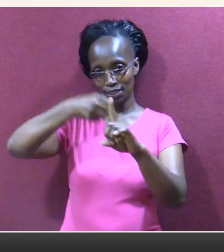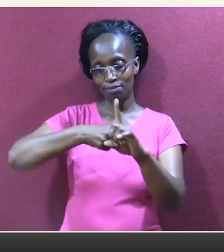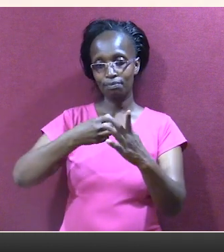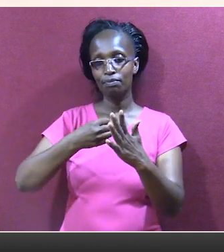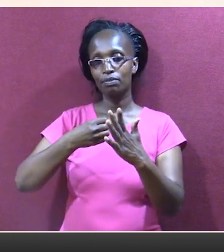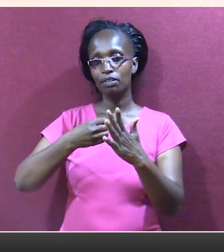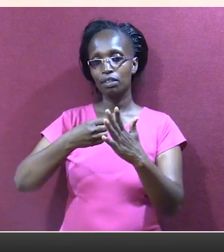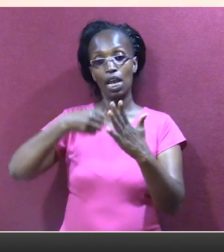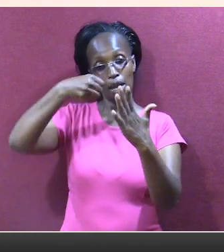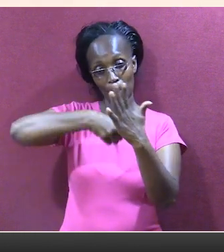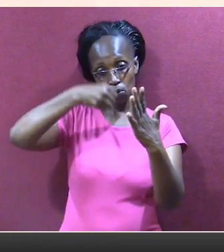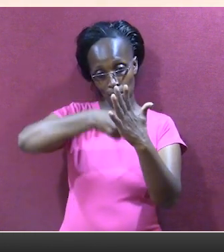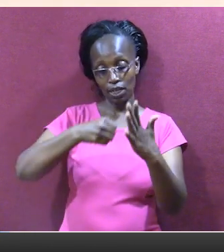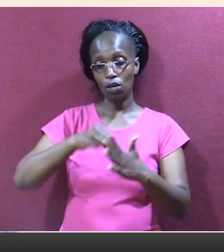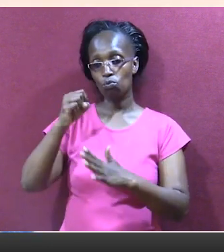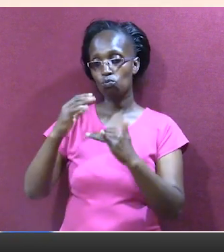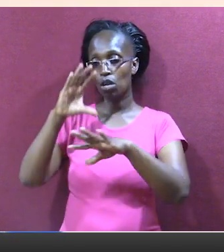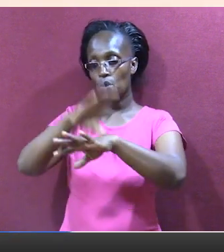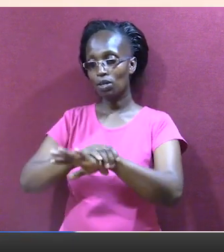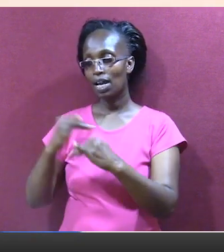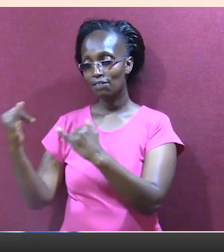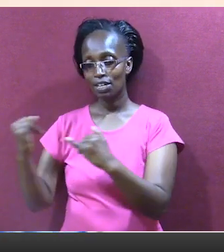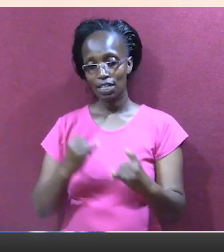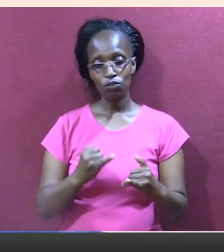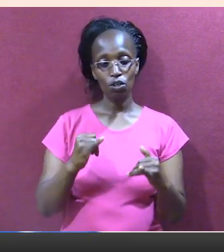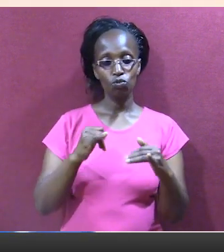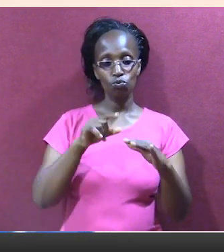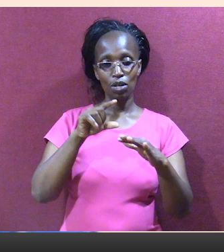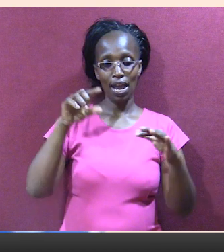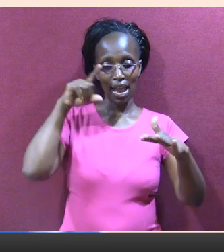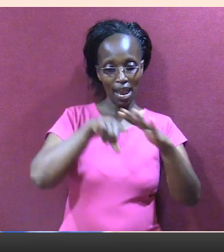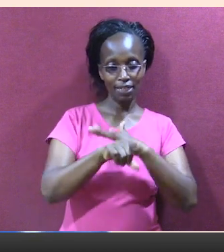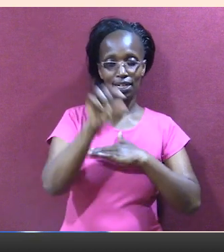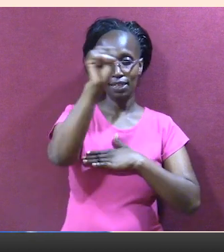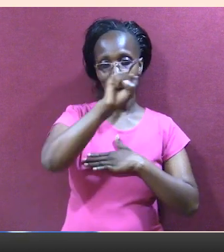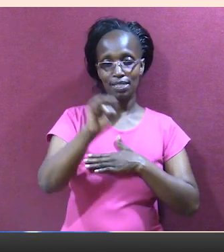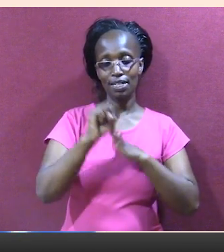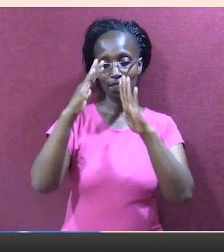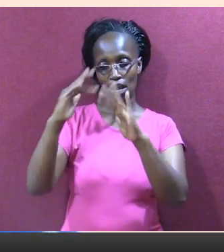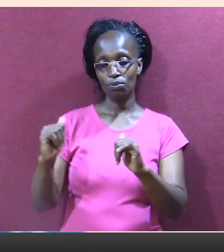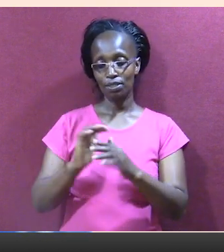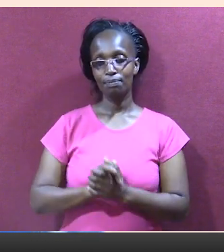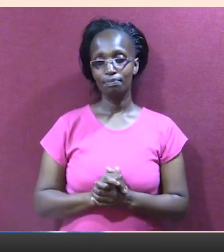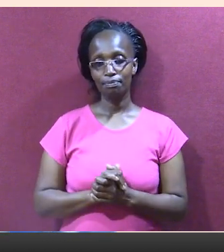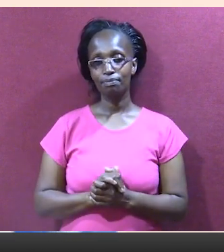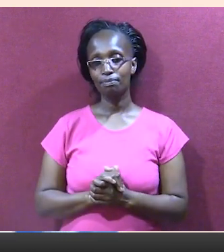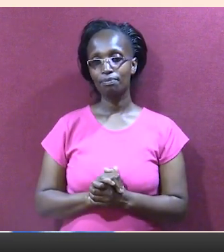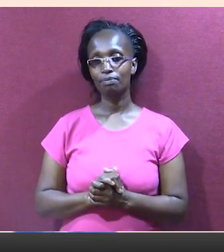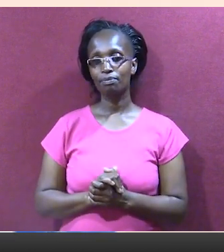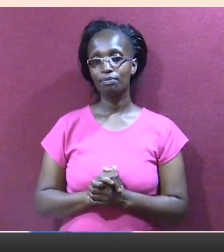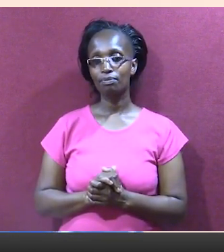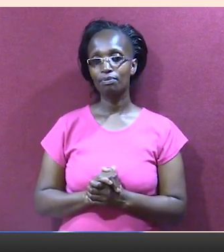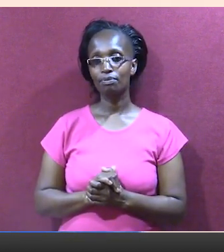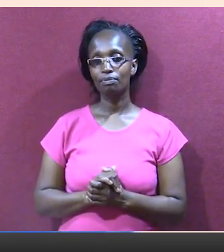we actually received invitation to go to state house I don't know whether they so selective Yeah,